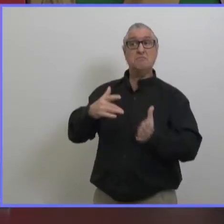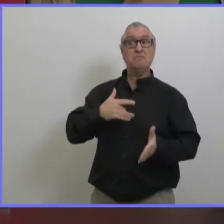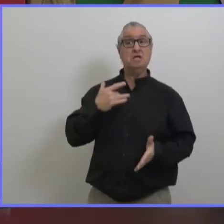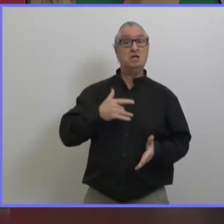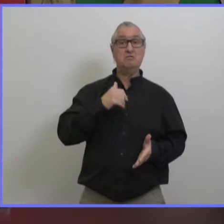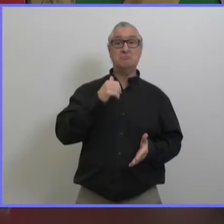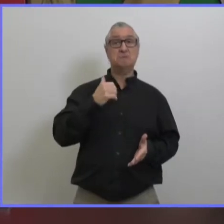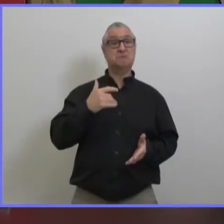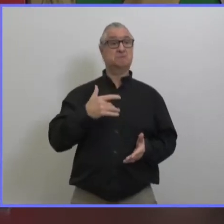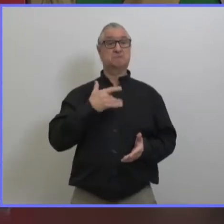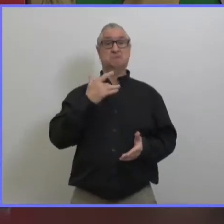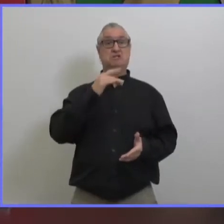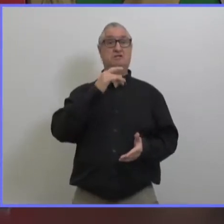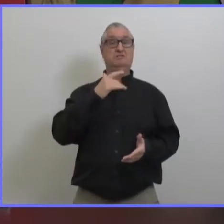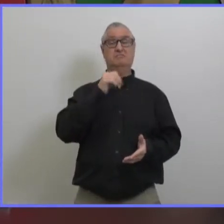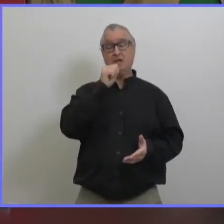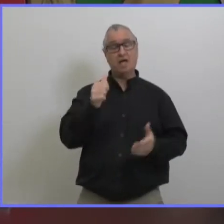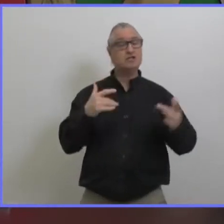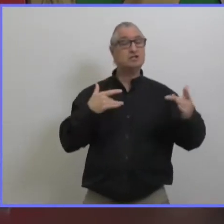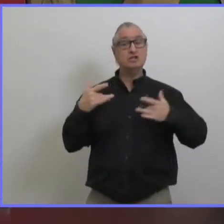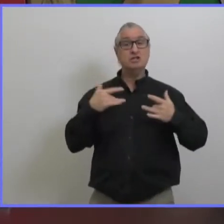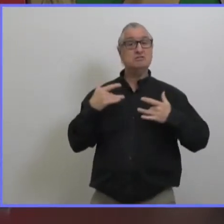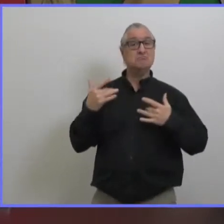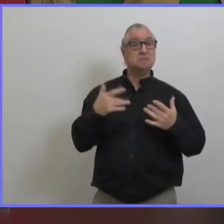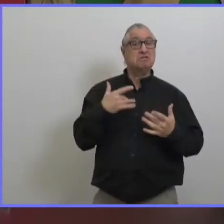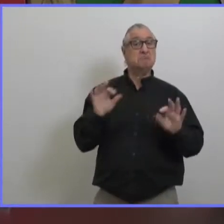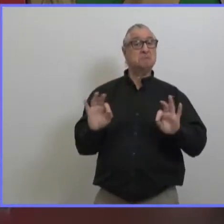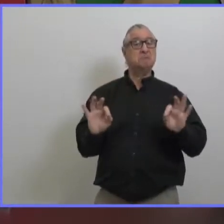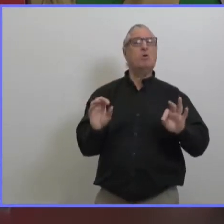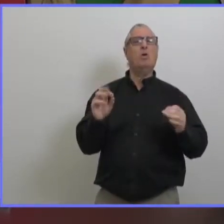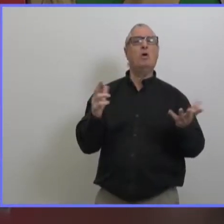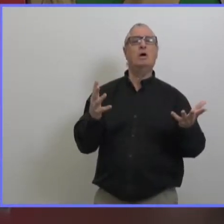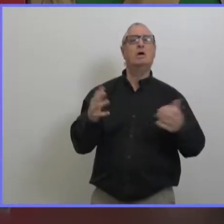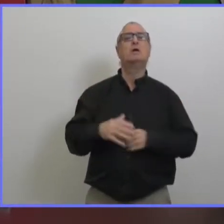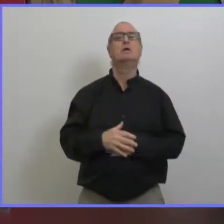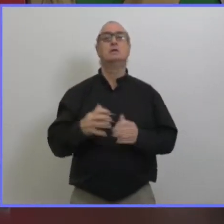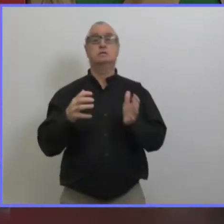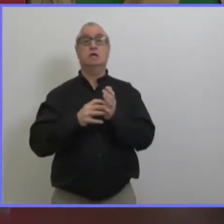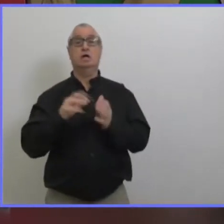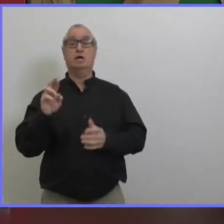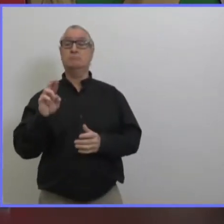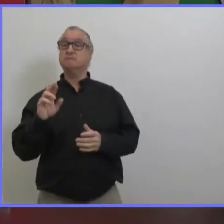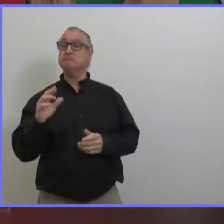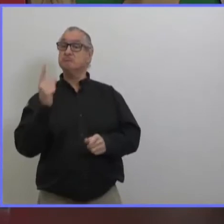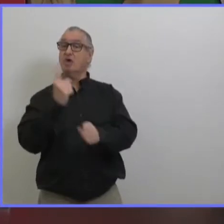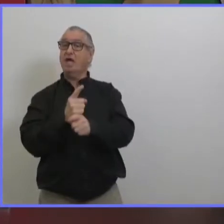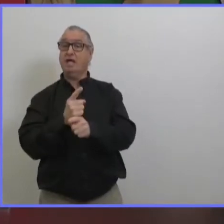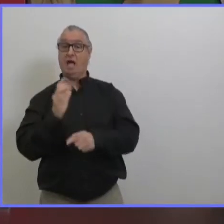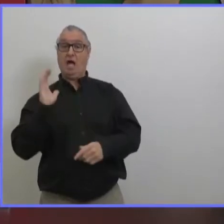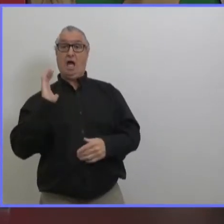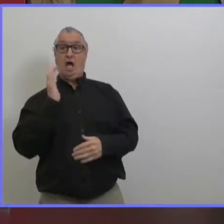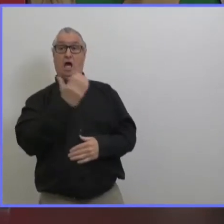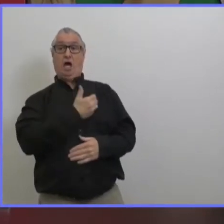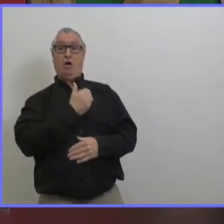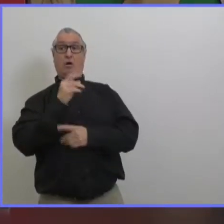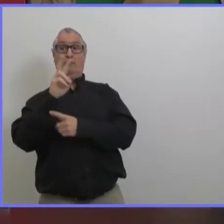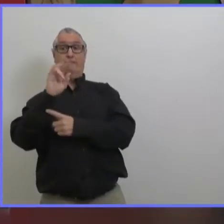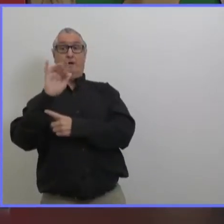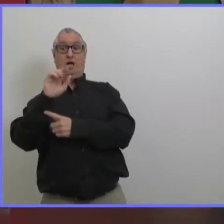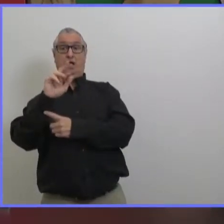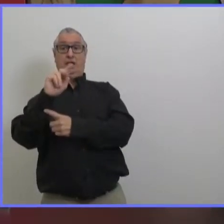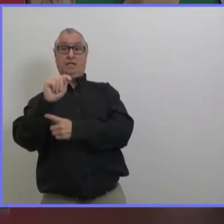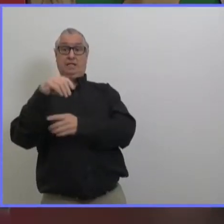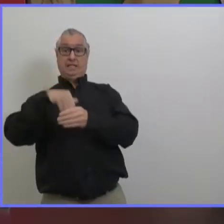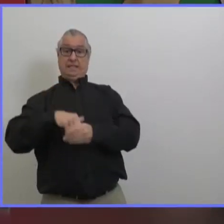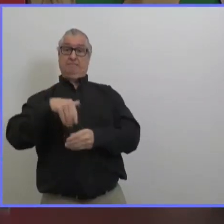est ce qu'ils sont devenus des variants ordinaires qui ne présentent pas de préoccupations oui c'est pour ça que c'est important d'être connecté on peut pas ici